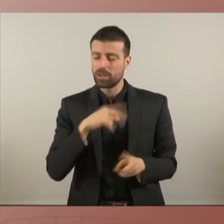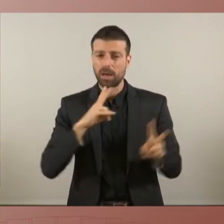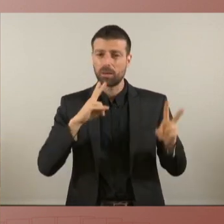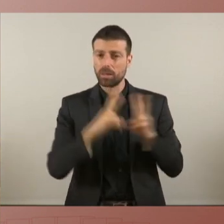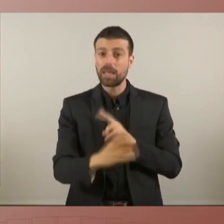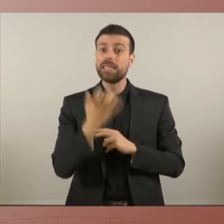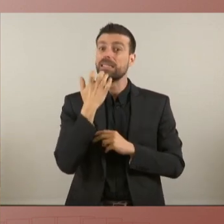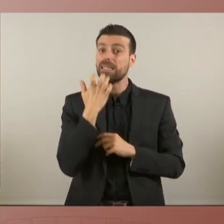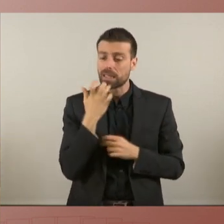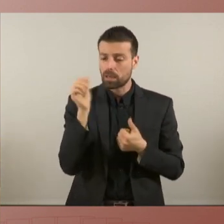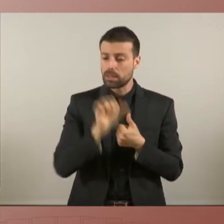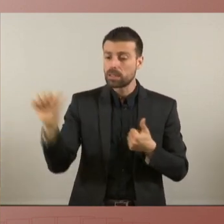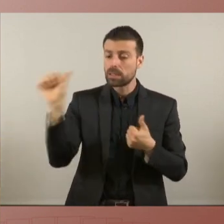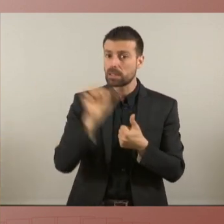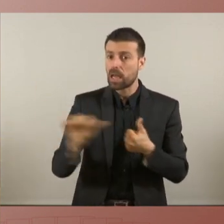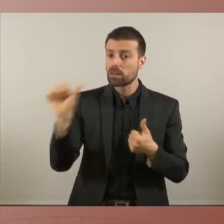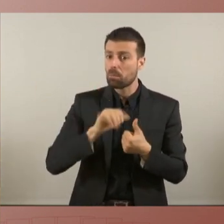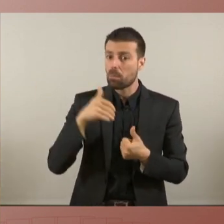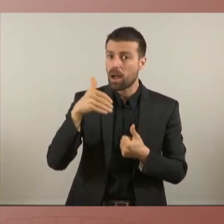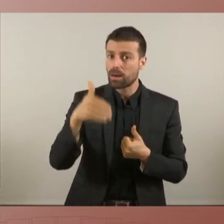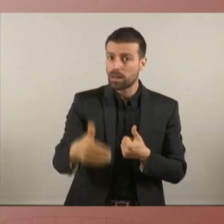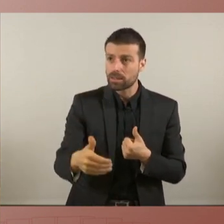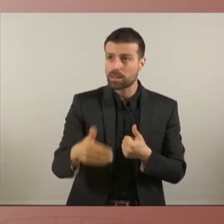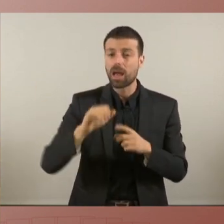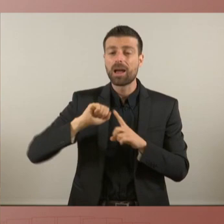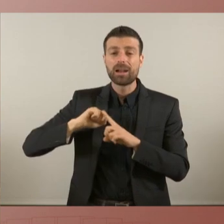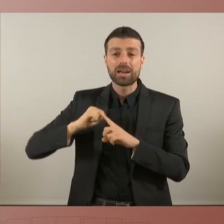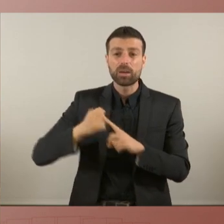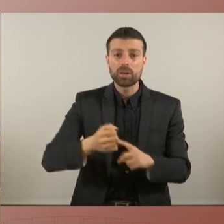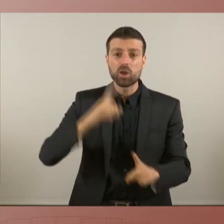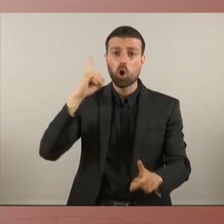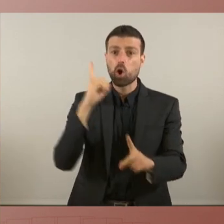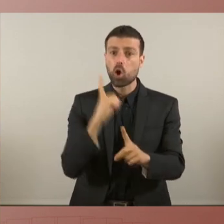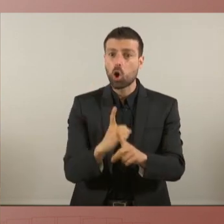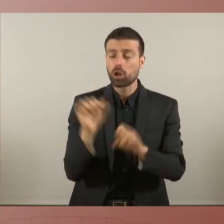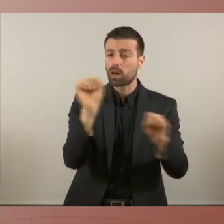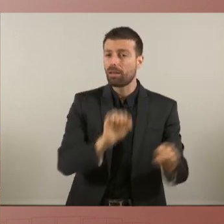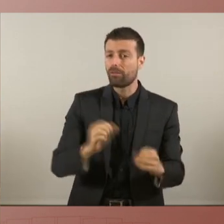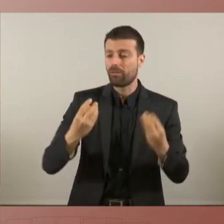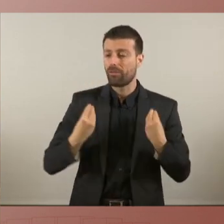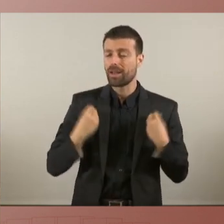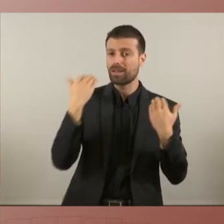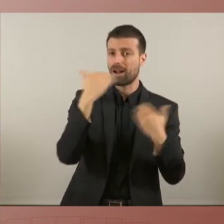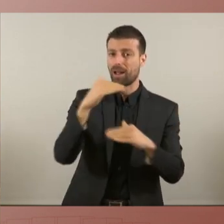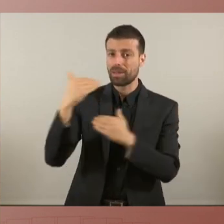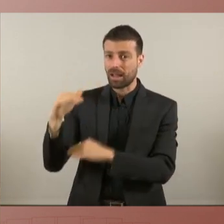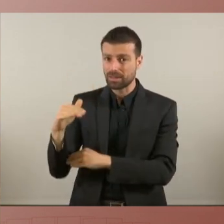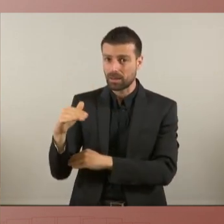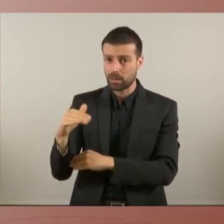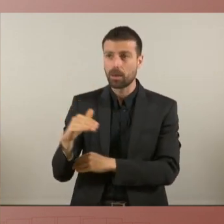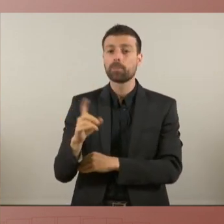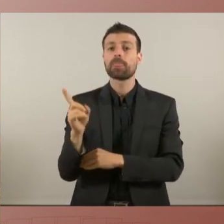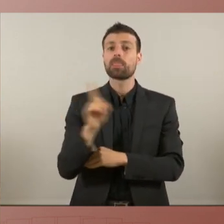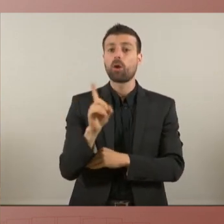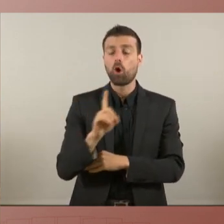les properes setmanes no s'atura la repressió contra el moviment de defensa de l'habitatge i no es busca i troba la manera de